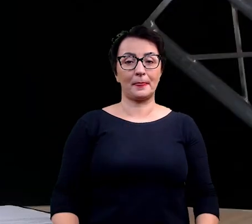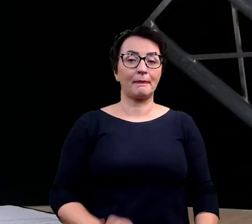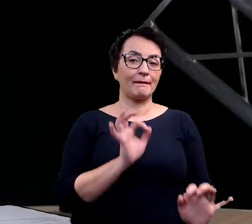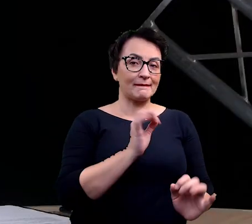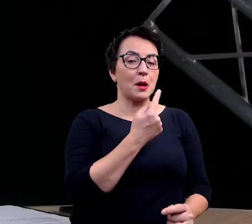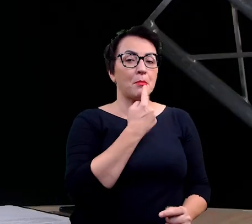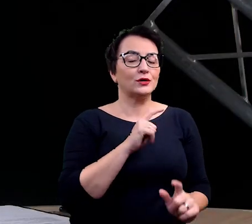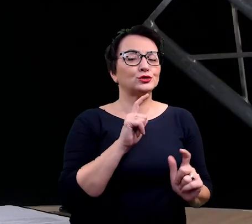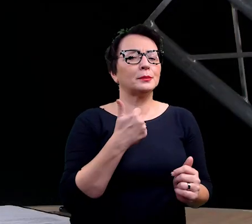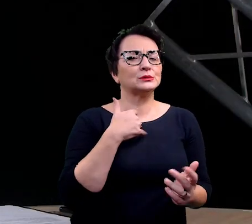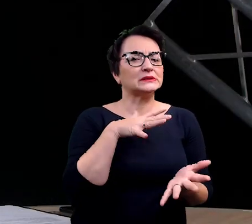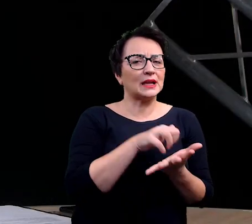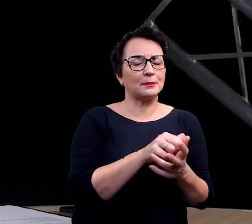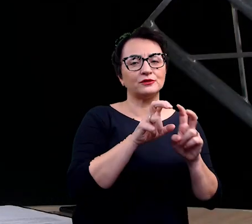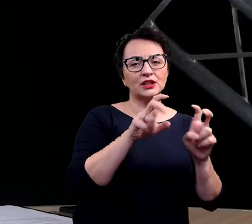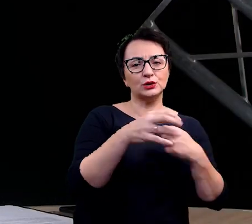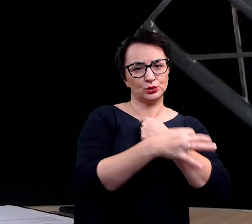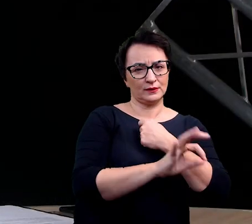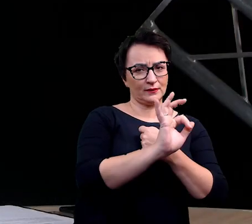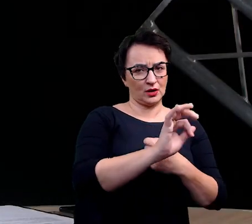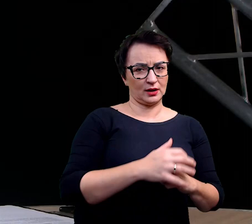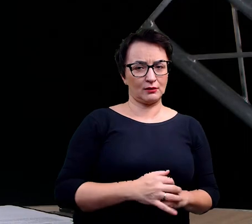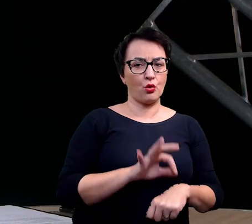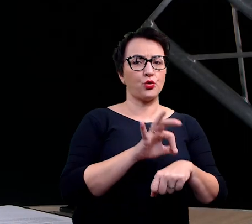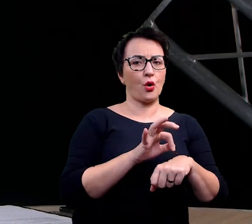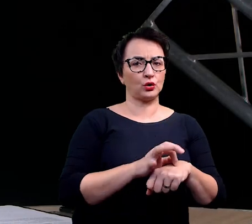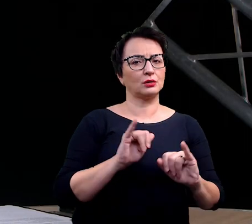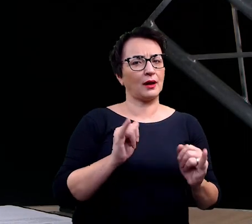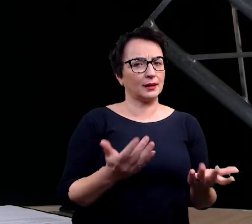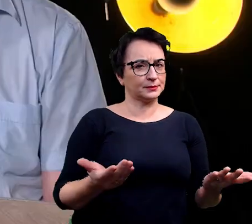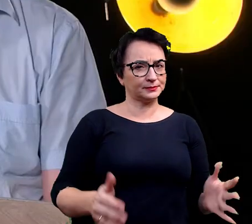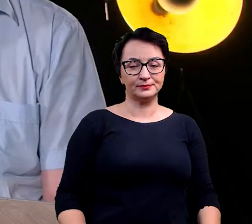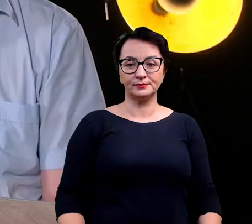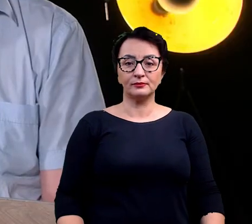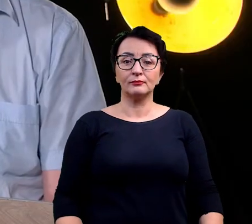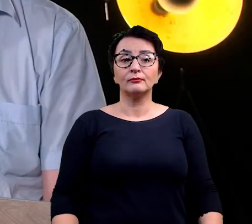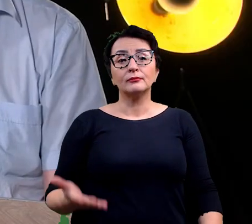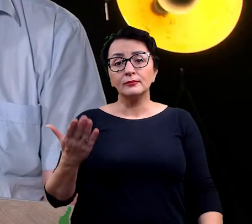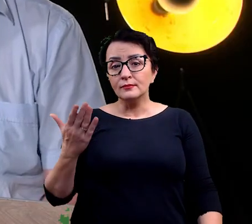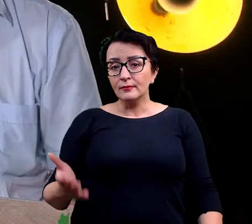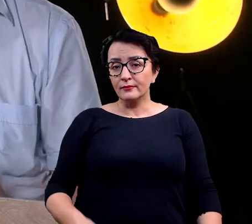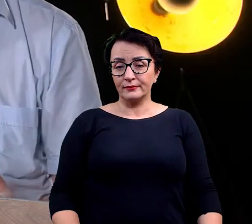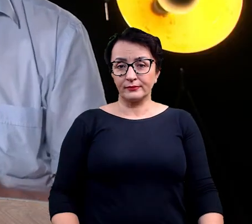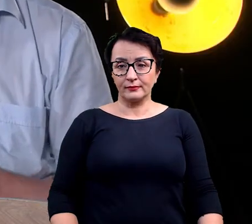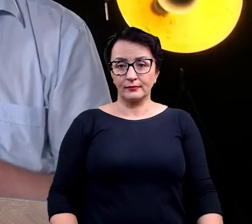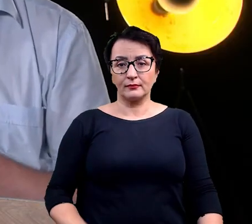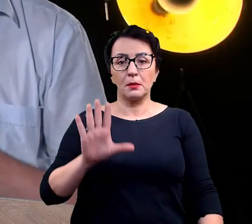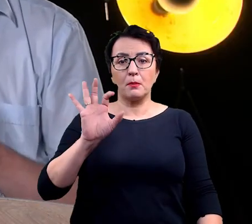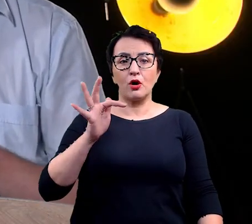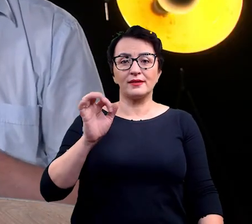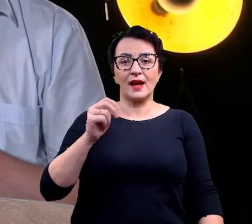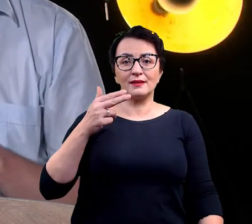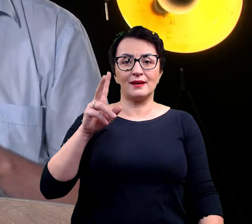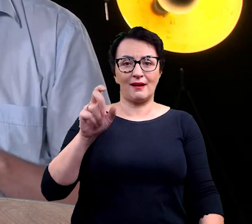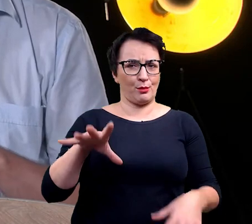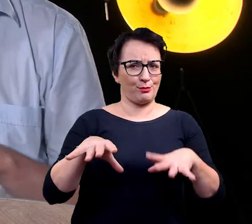mi, czym się zajmowałeś podczas tych studiów doktoranckich, chociażby, czy magisterii? Potaniką właściwie od początku.